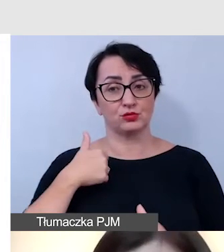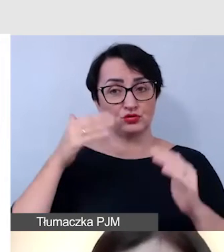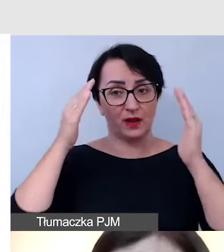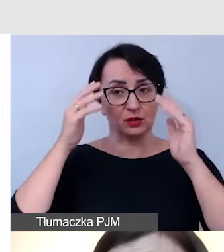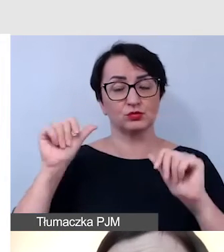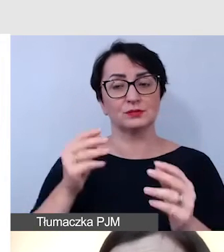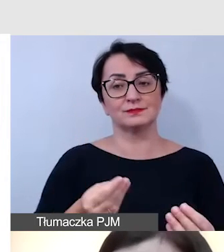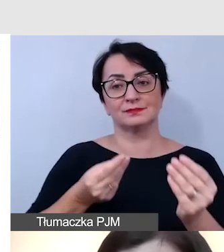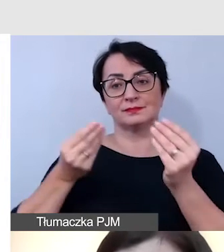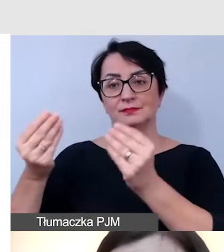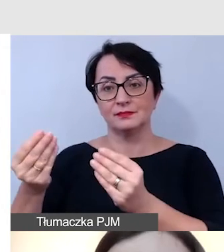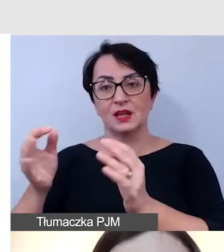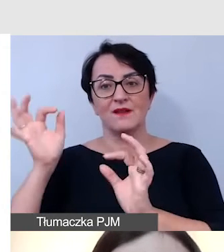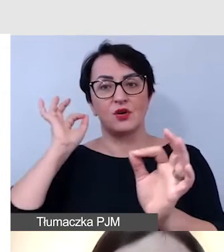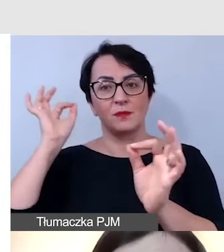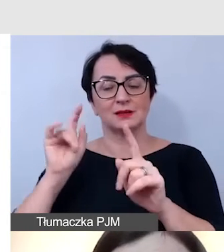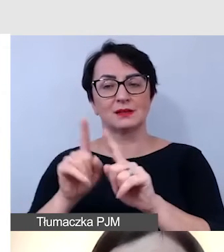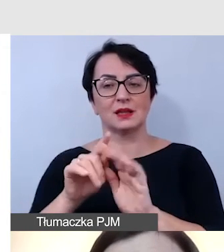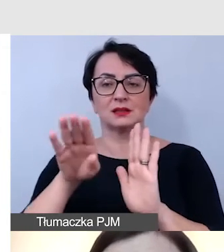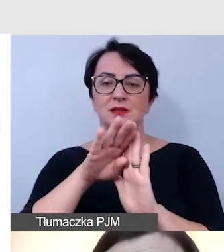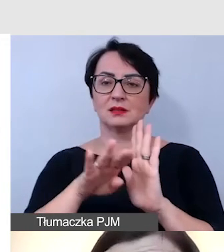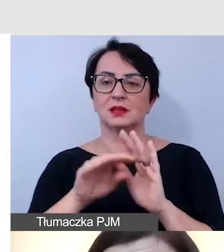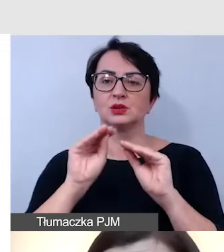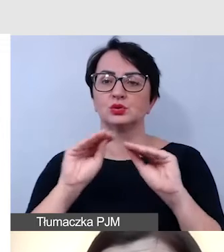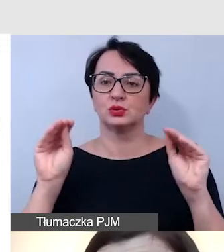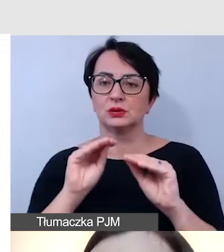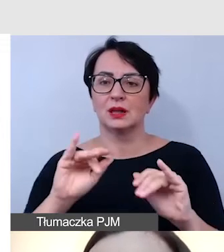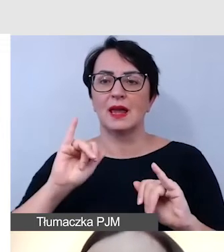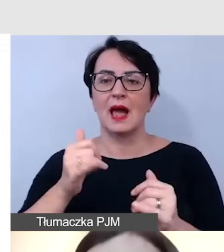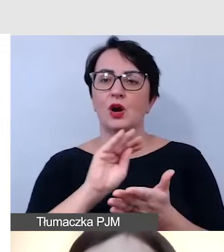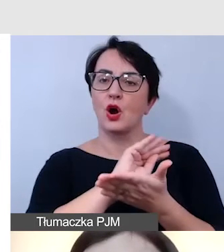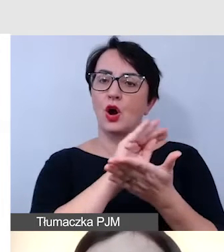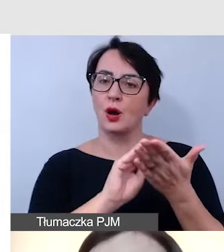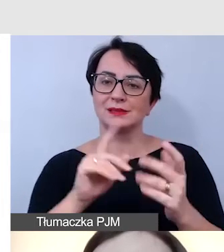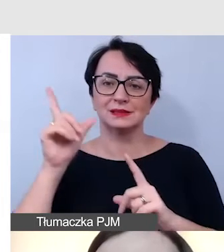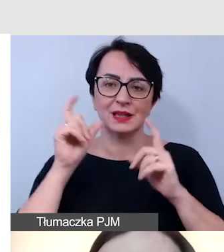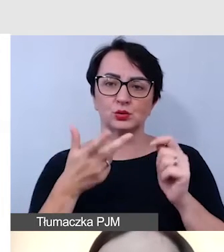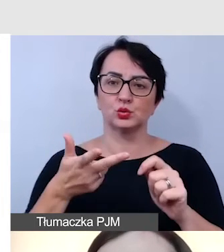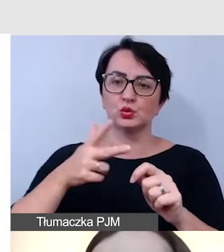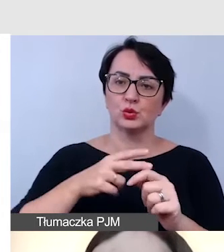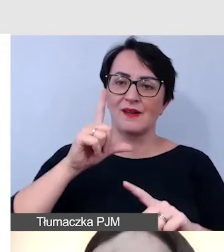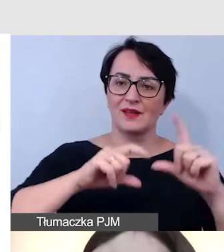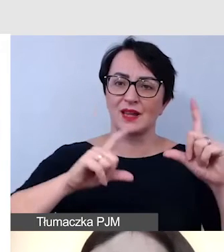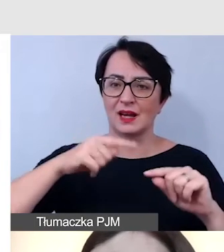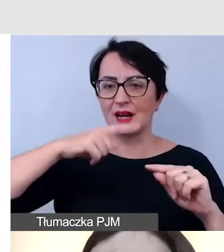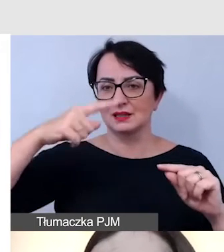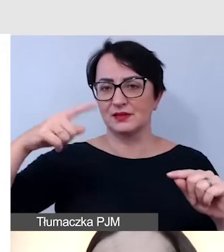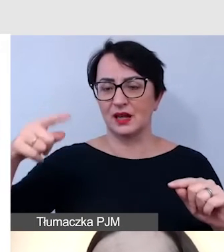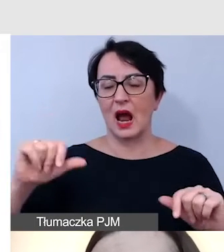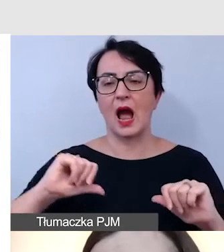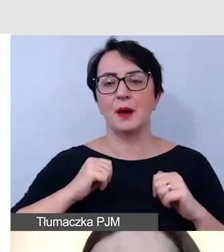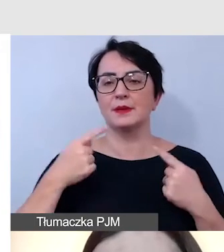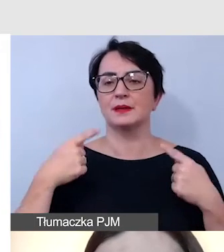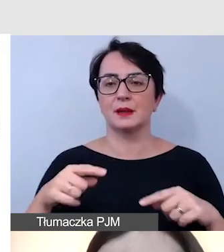instrukcję i informacje, jak opisywać zdjęcia, które zdjęcia, które wykresy, by nie kończyło się